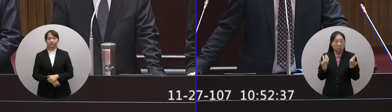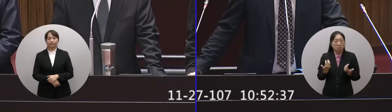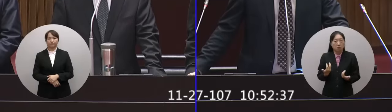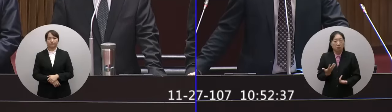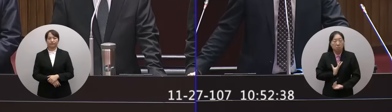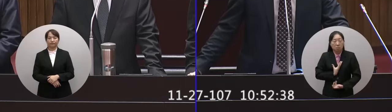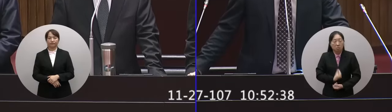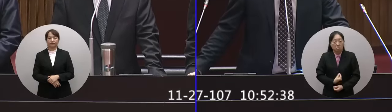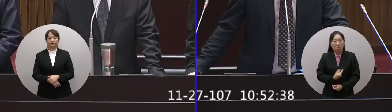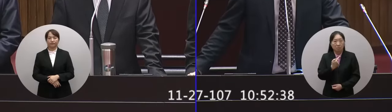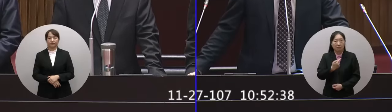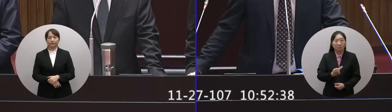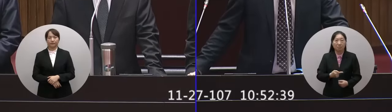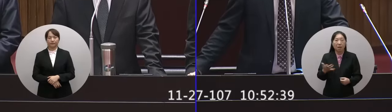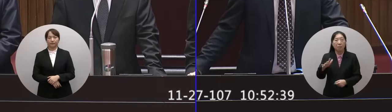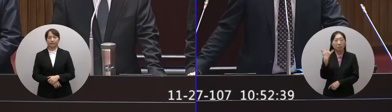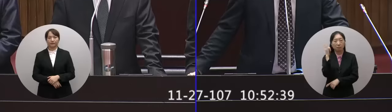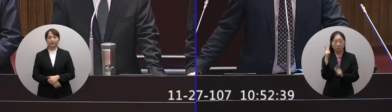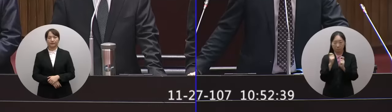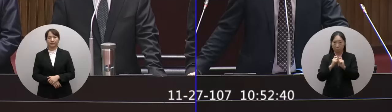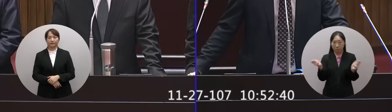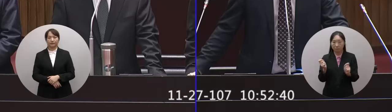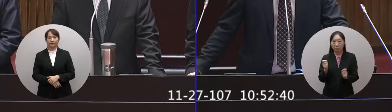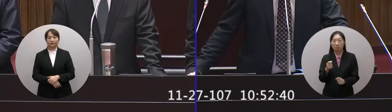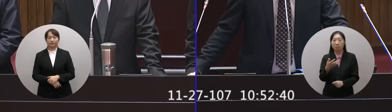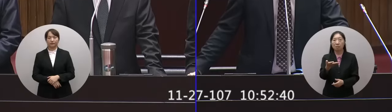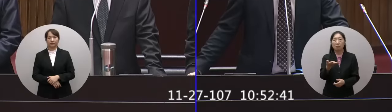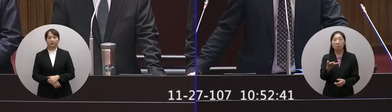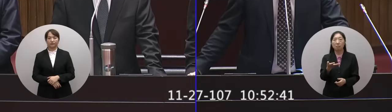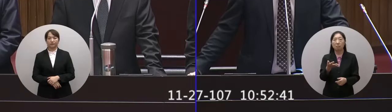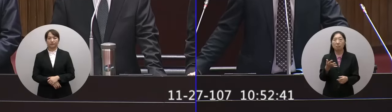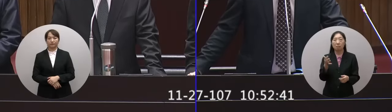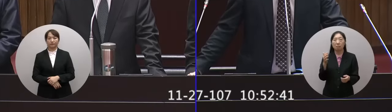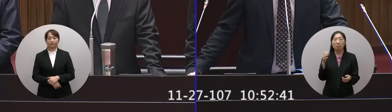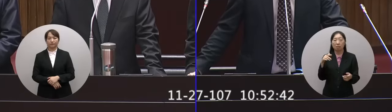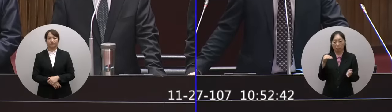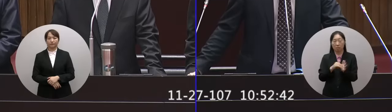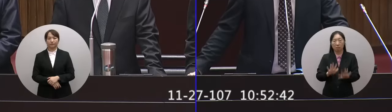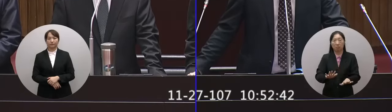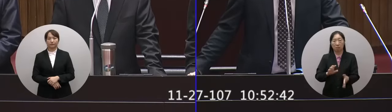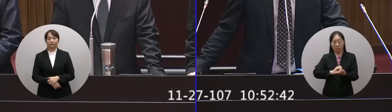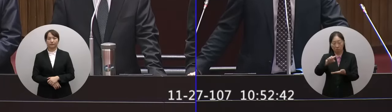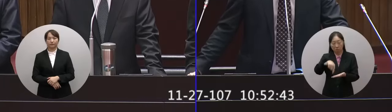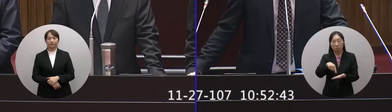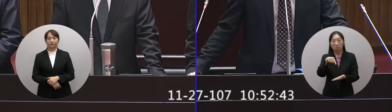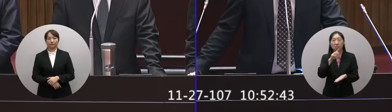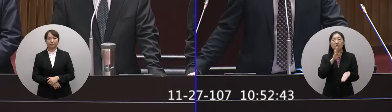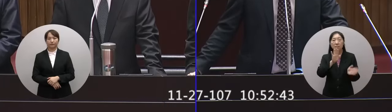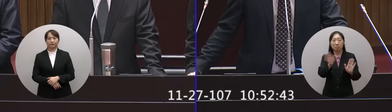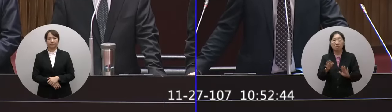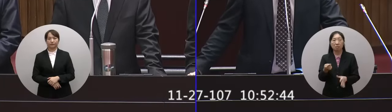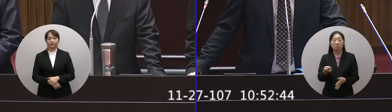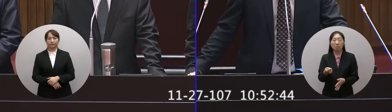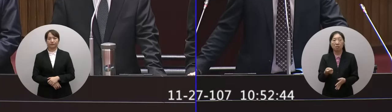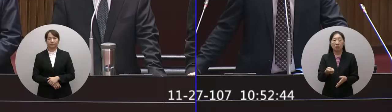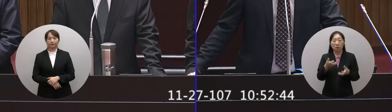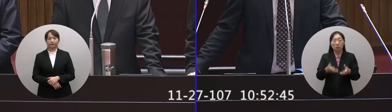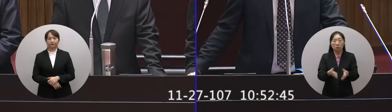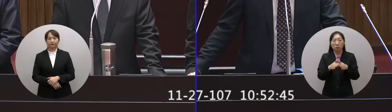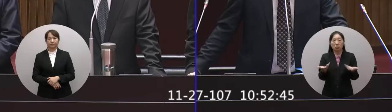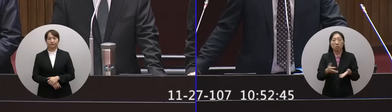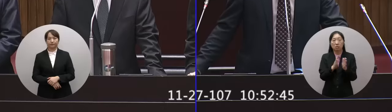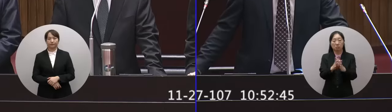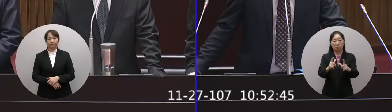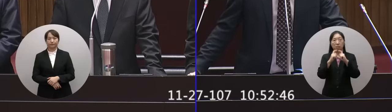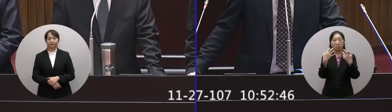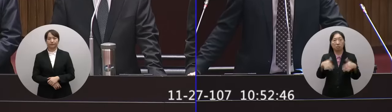心他們等了這麼久結果出了這樣子的一個調查報告關鍵的問題通通都沒有回答